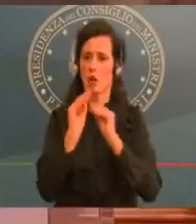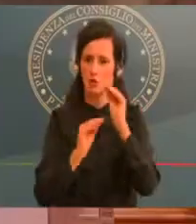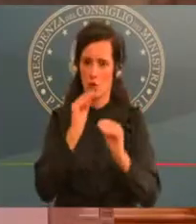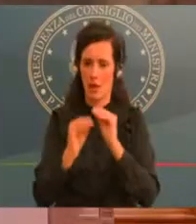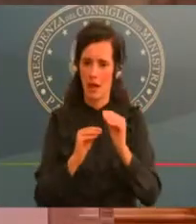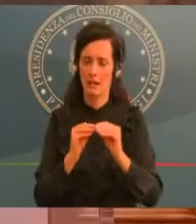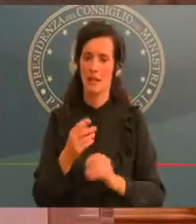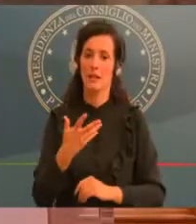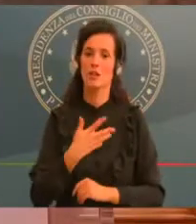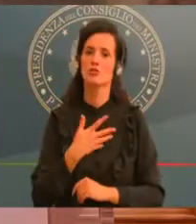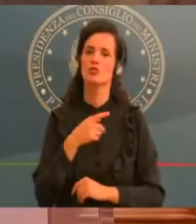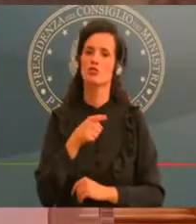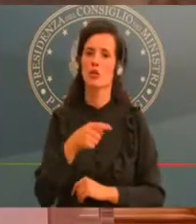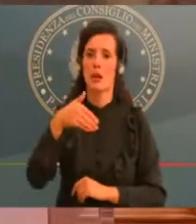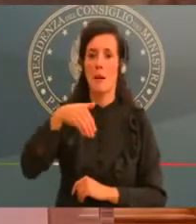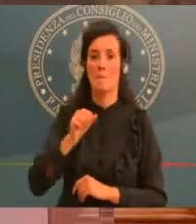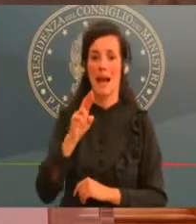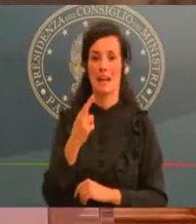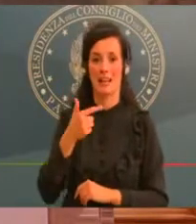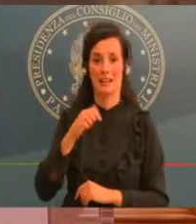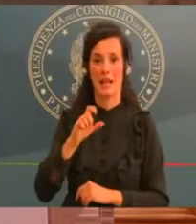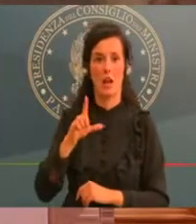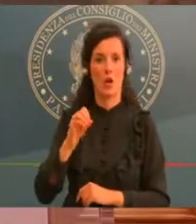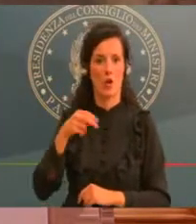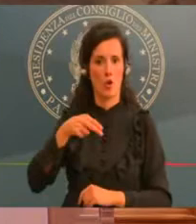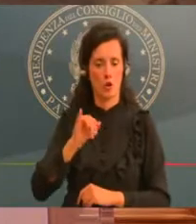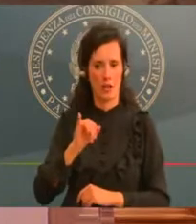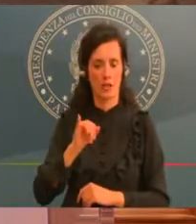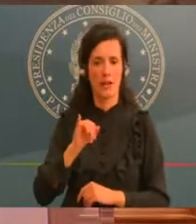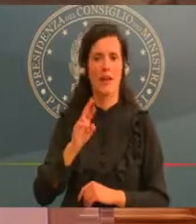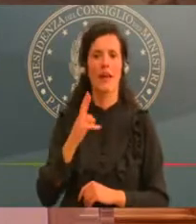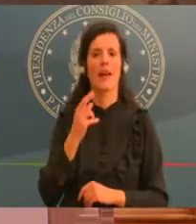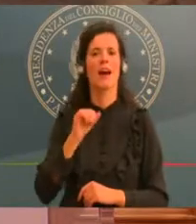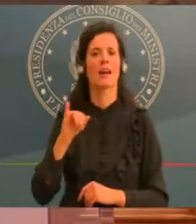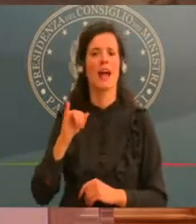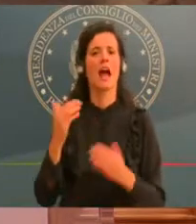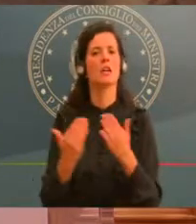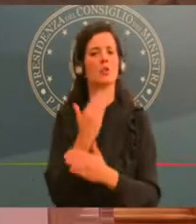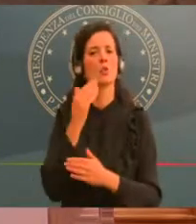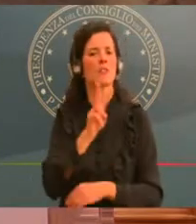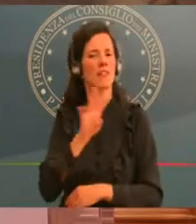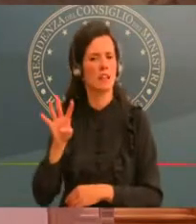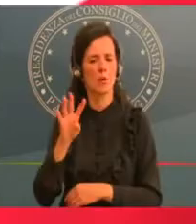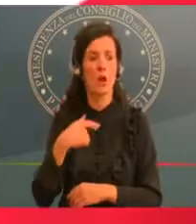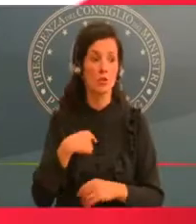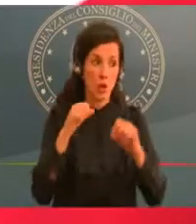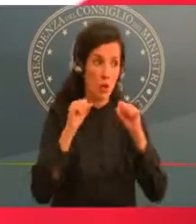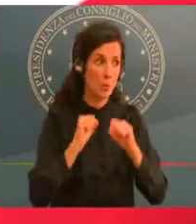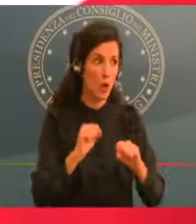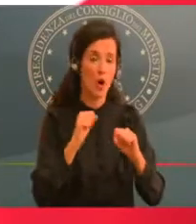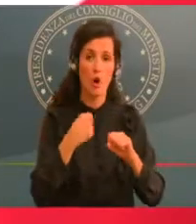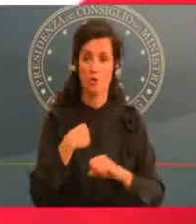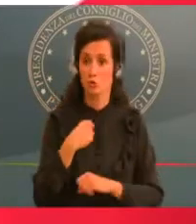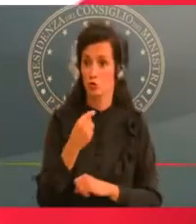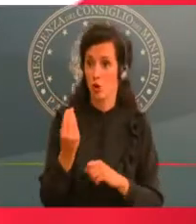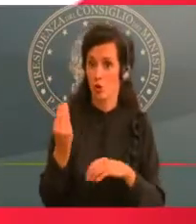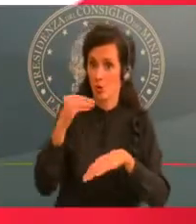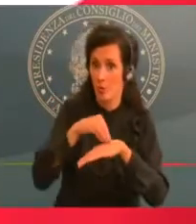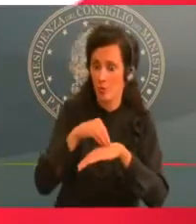Permettetemi che mi segnalano che per l'area gialla avrei detto divieto di circolazione dalle 21, invece dalle 22.